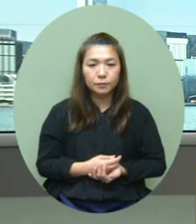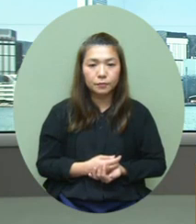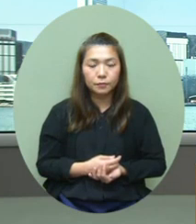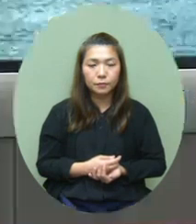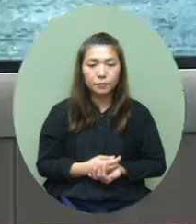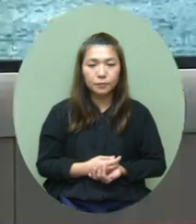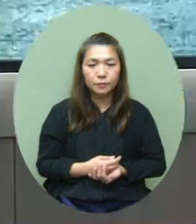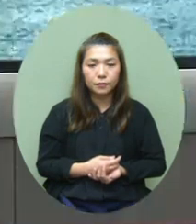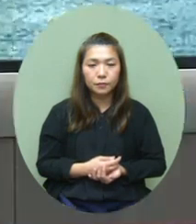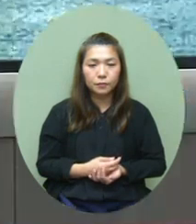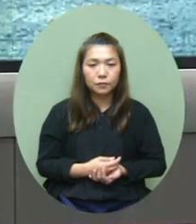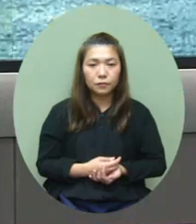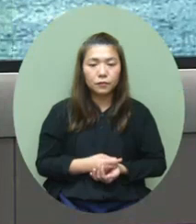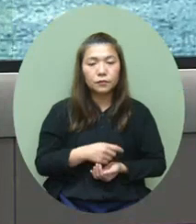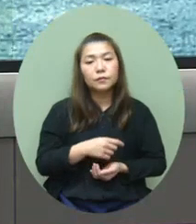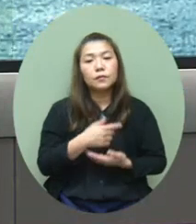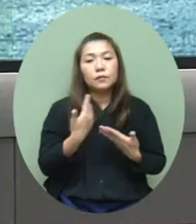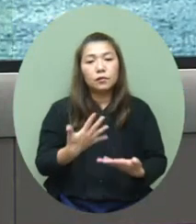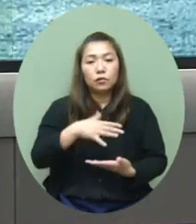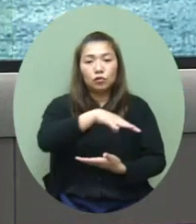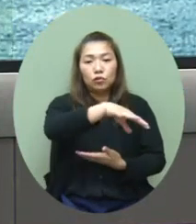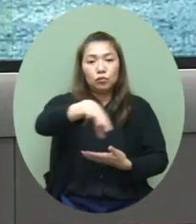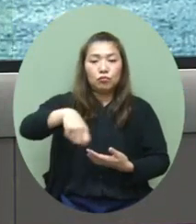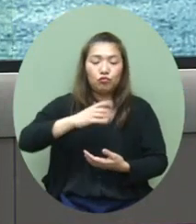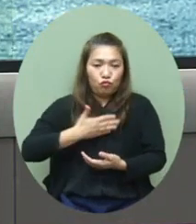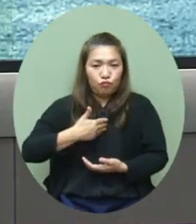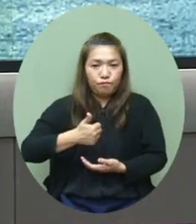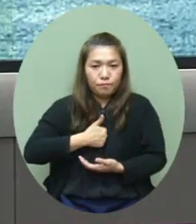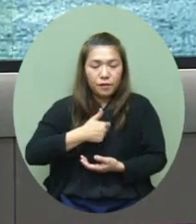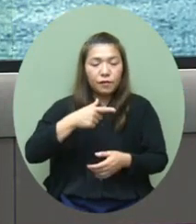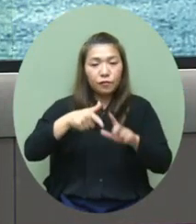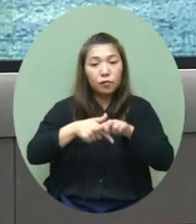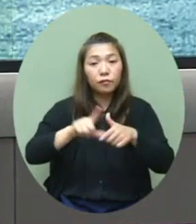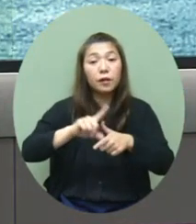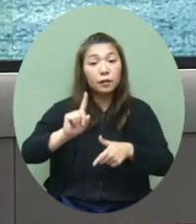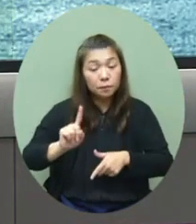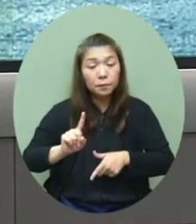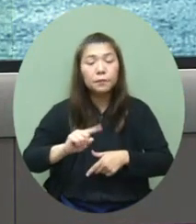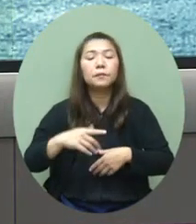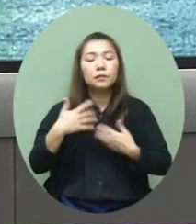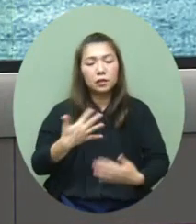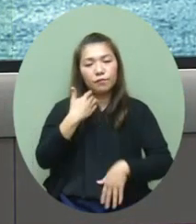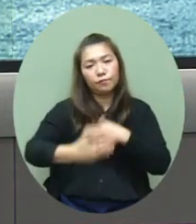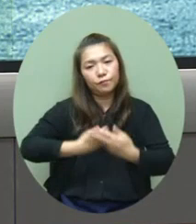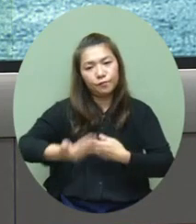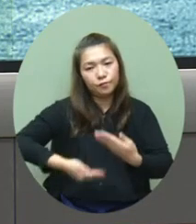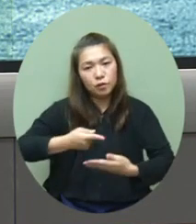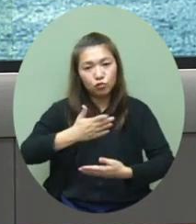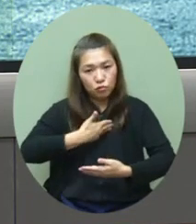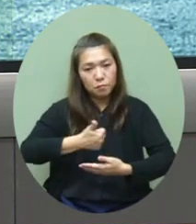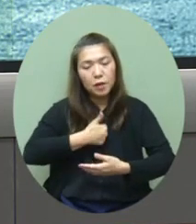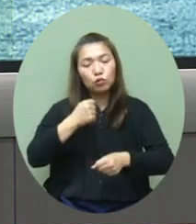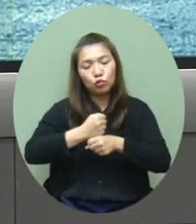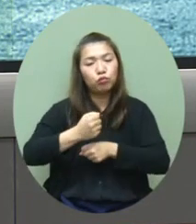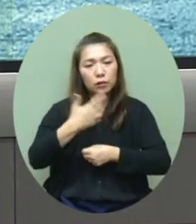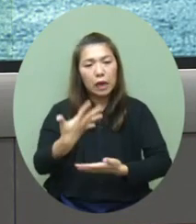應該這樣說其實我們整個那個準備的方法其實就是一路現在所有的那些準備功夫